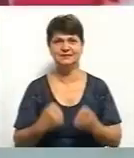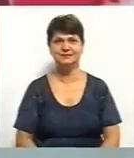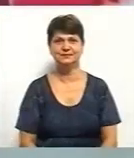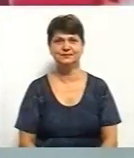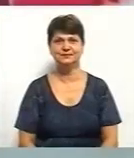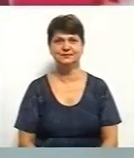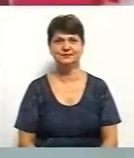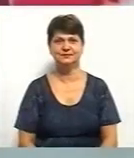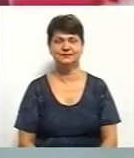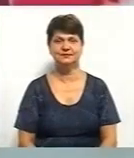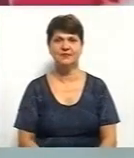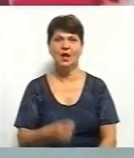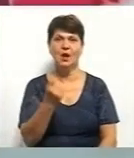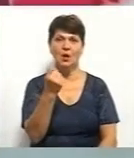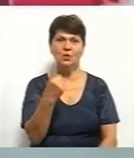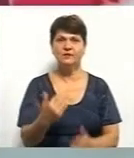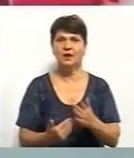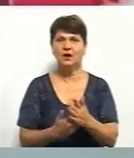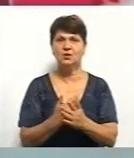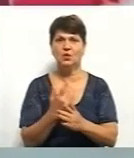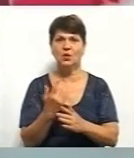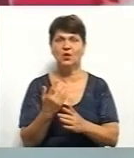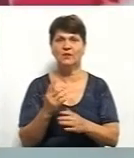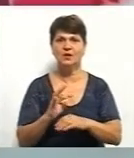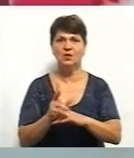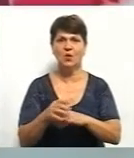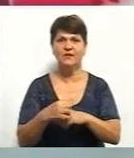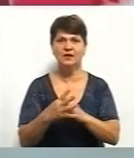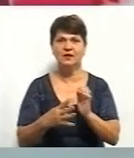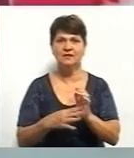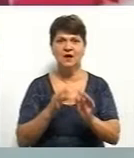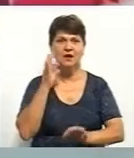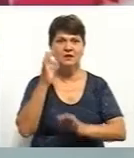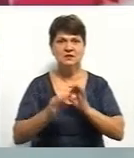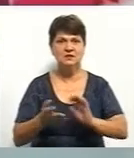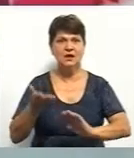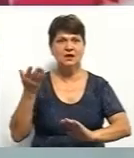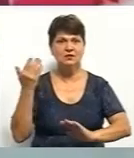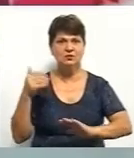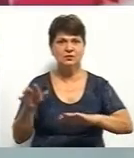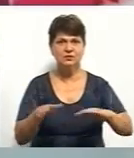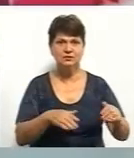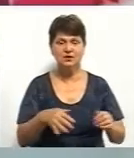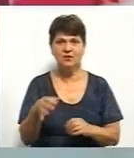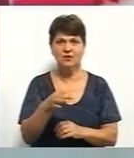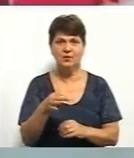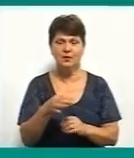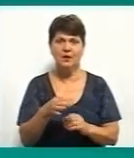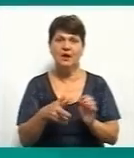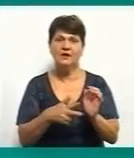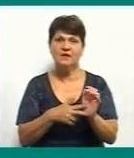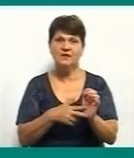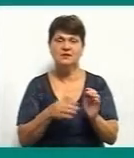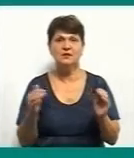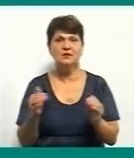Музика 11 нових випадків COVID-19 за добу, що минула, зафіксували в області. Це навісі менше, ніж учора.